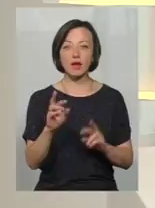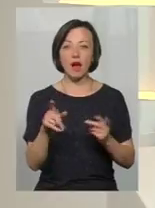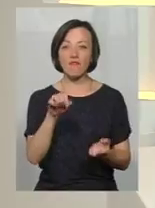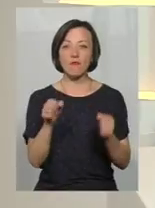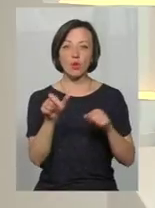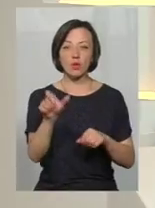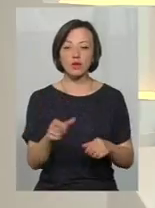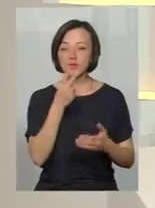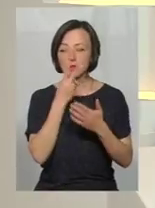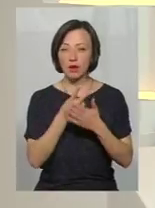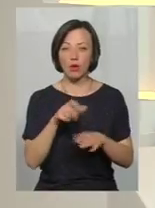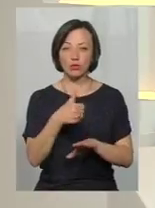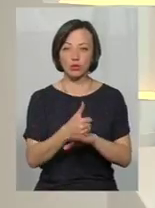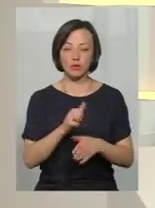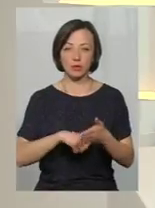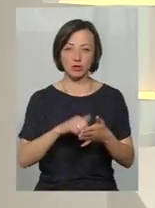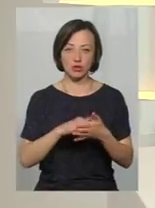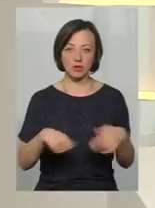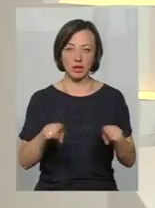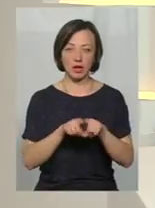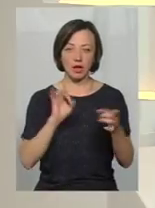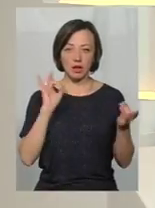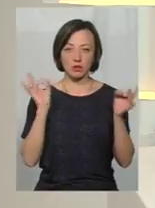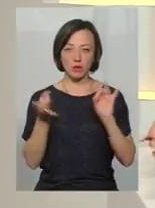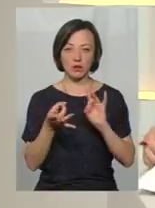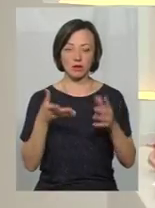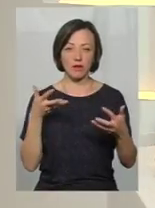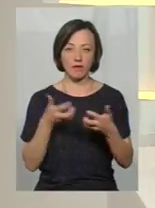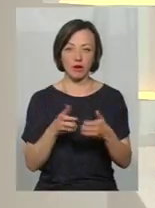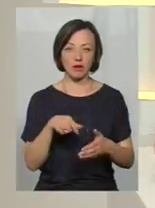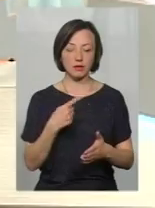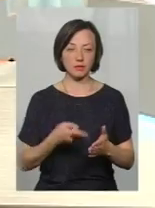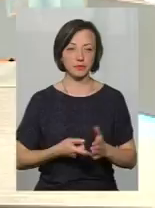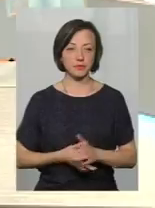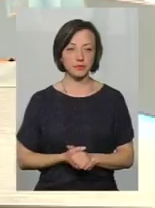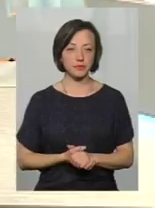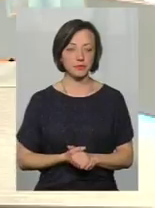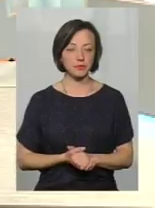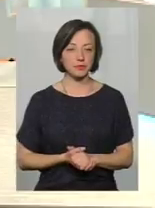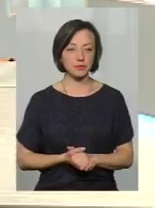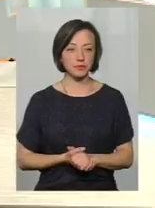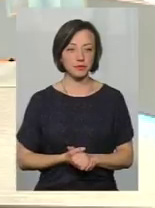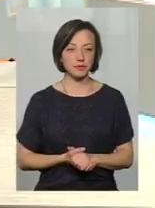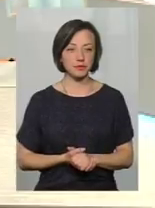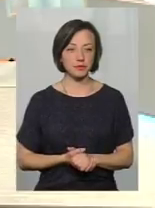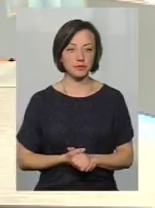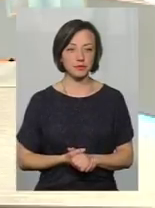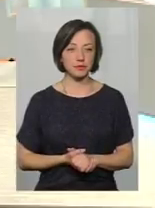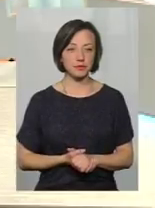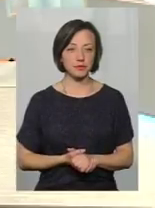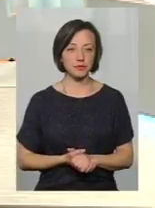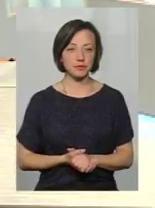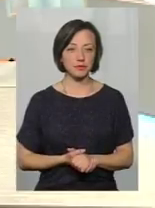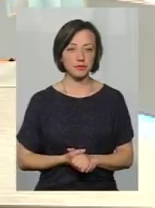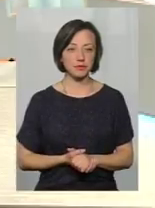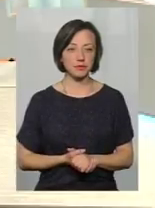в чому вбачаєте основні причини отаких резонансних дорожньо-транспортних приход в нашому місті? Ну,